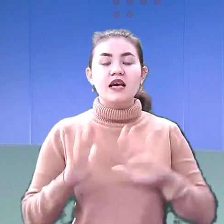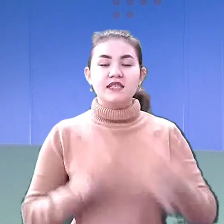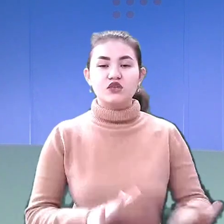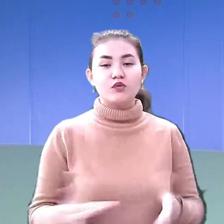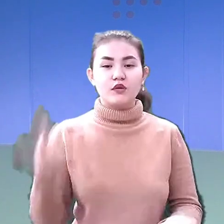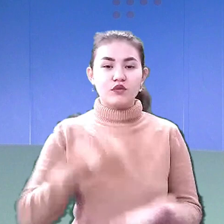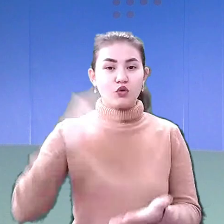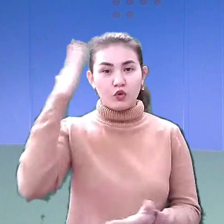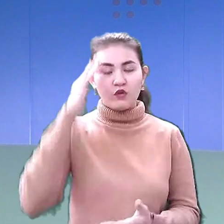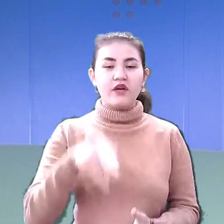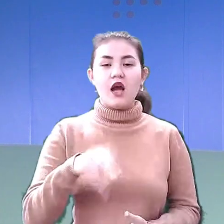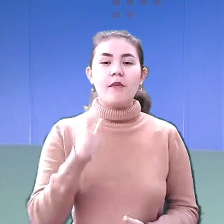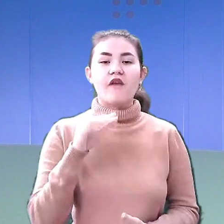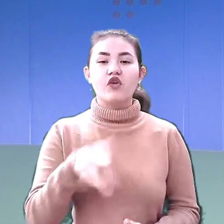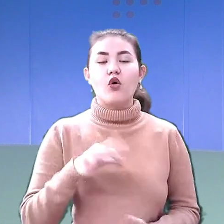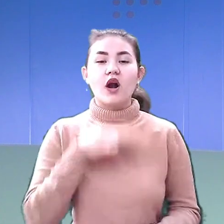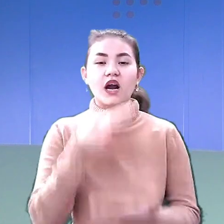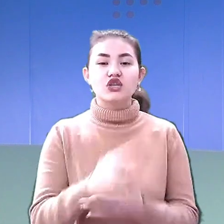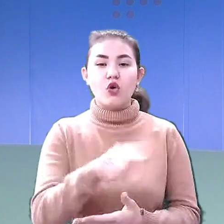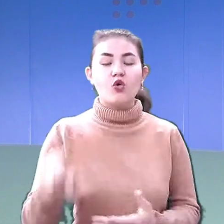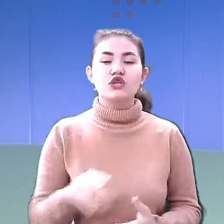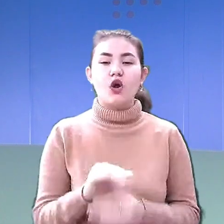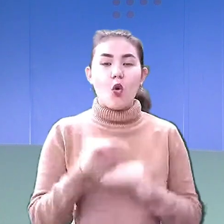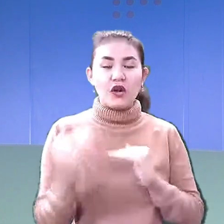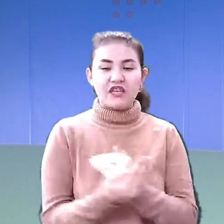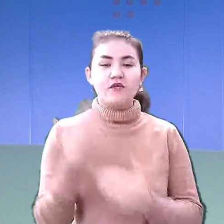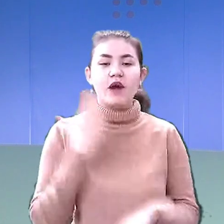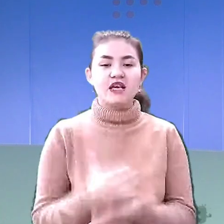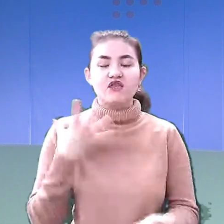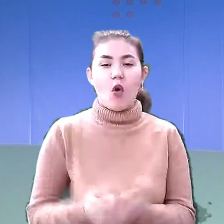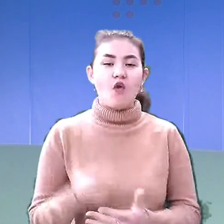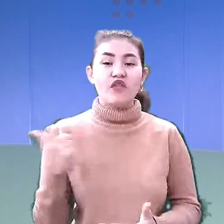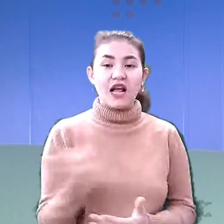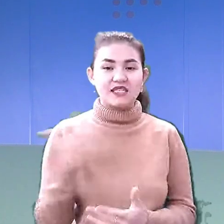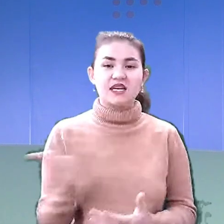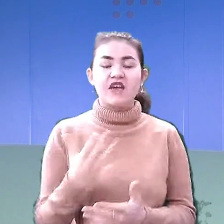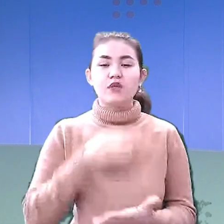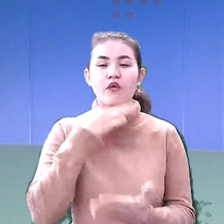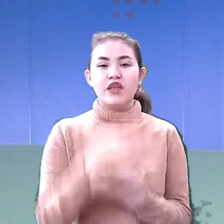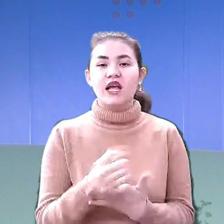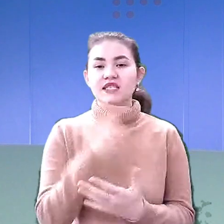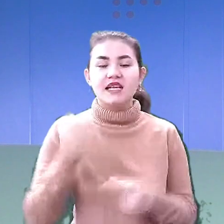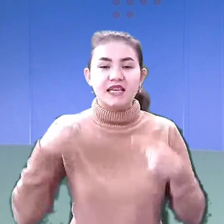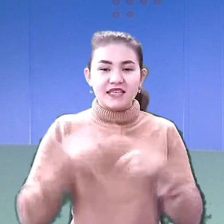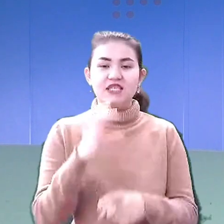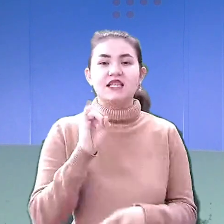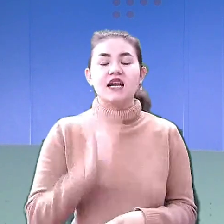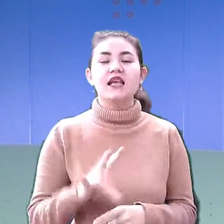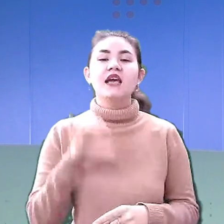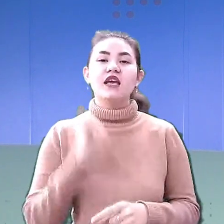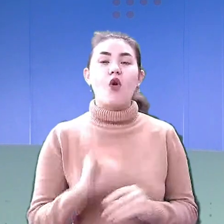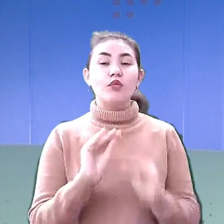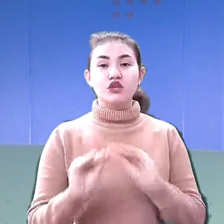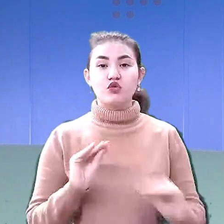голови Павло Валенчук. Каже, кожна із укриттів має свого власника, який відповідає за технічний стан та облаштування.